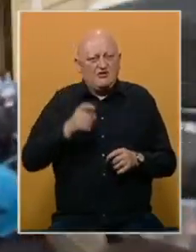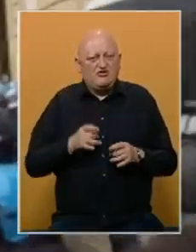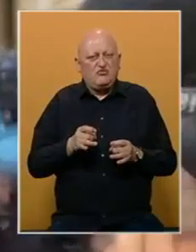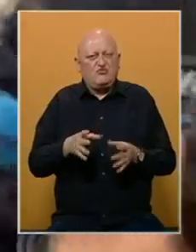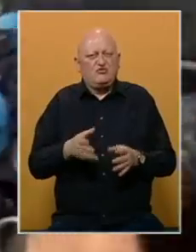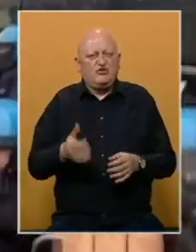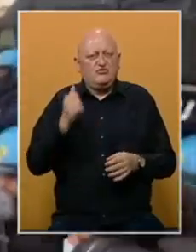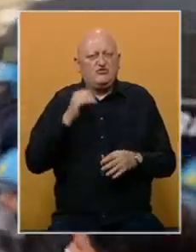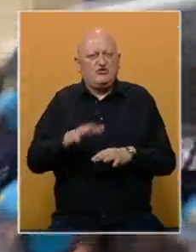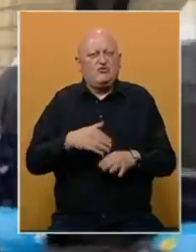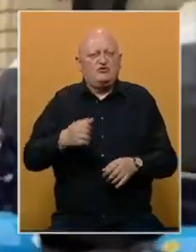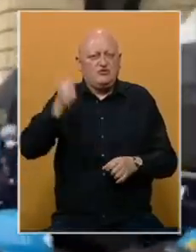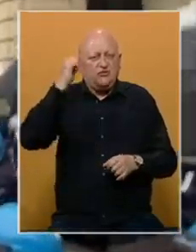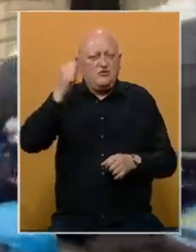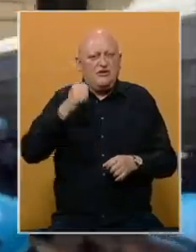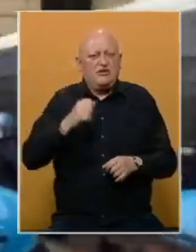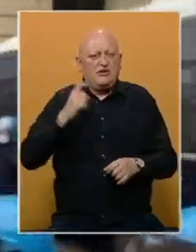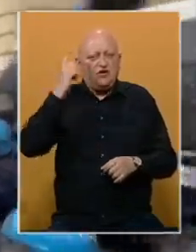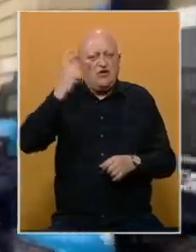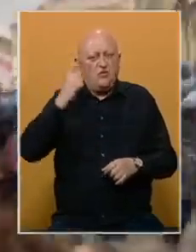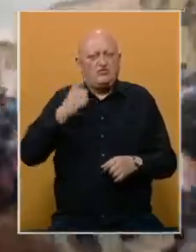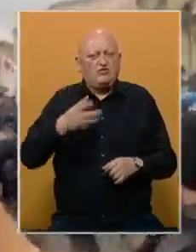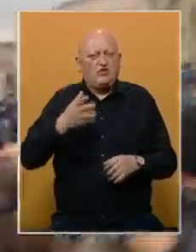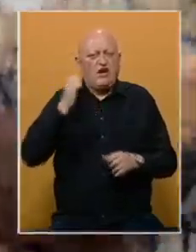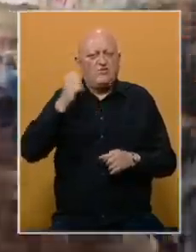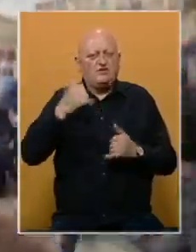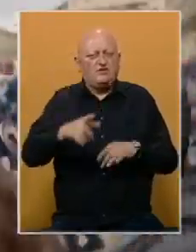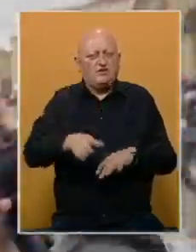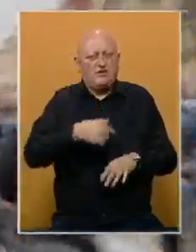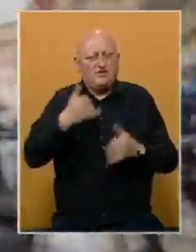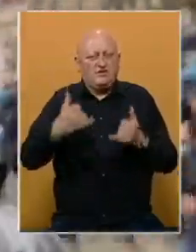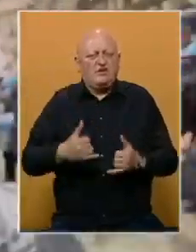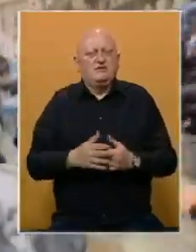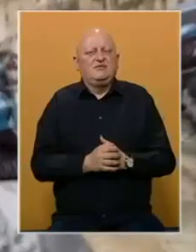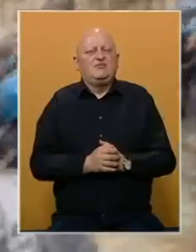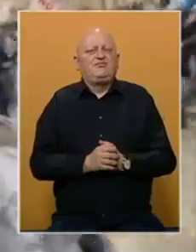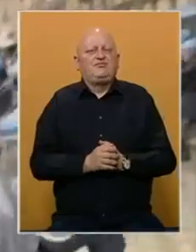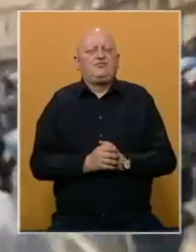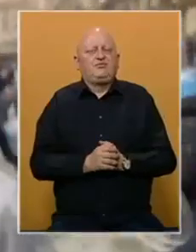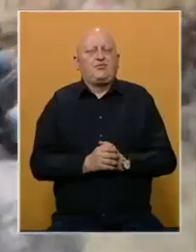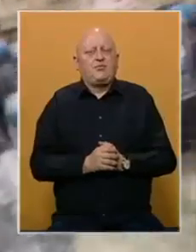ulicama već jučer su počeli protestovati ljevičari, a protesti su nastavljeni i danas.